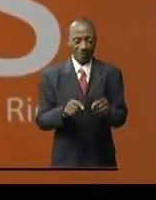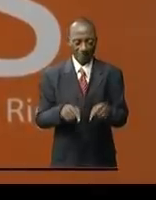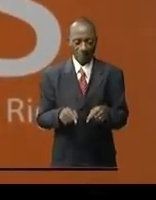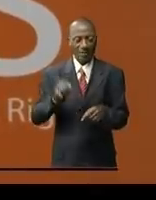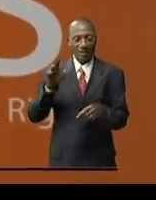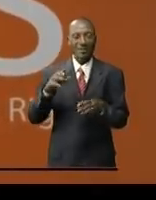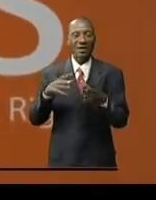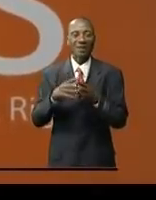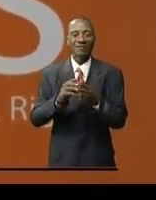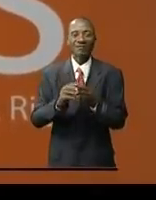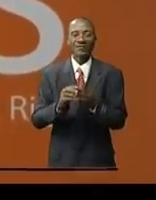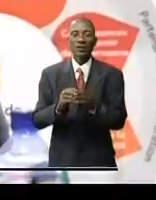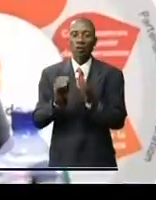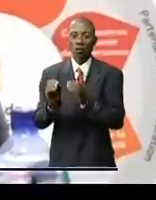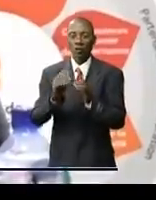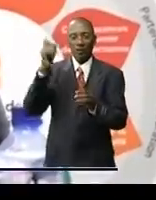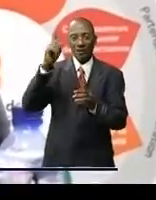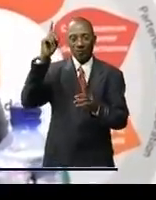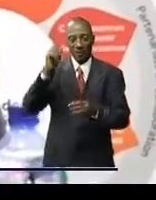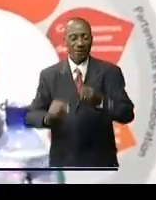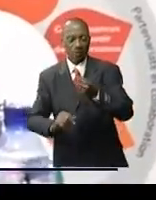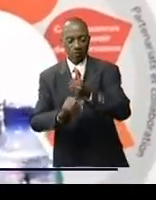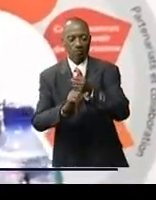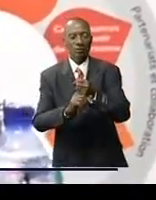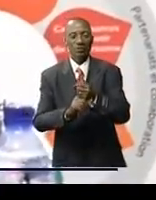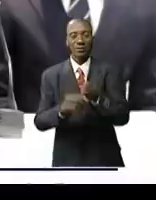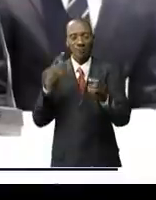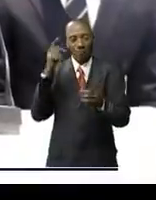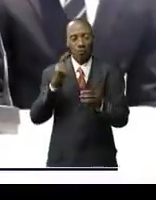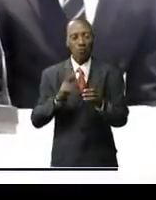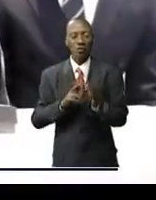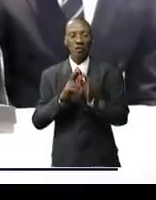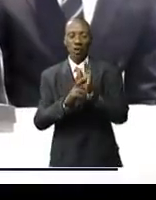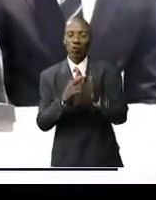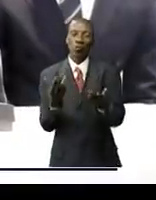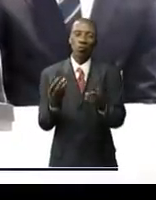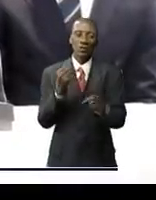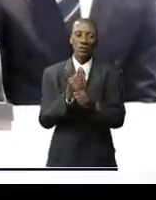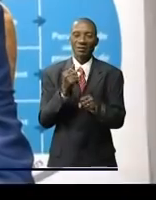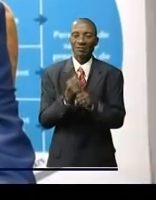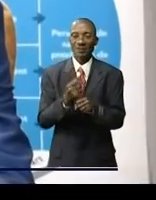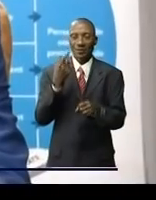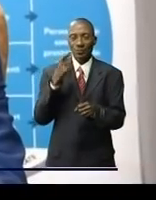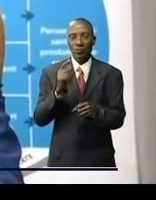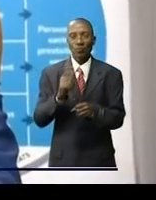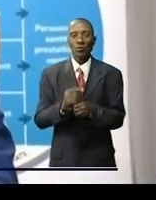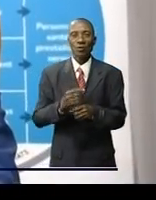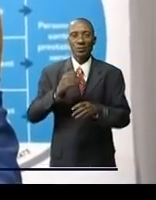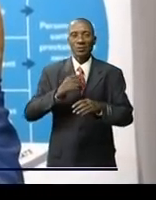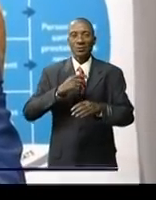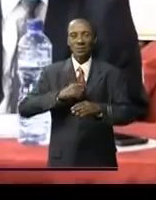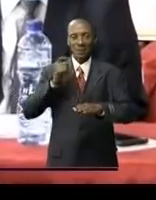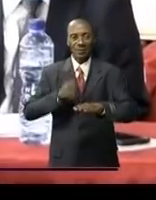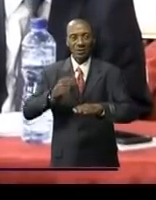tient à mettre en exergue les rôles de ces hauts magistrats de la République dans la mise en œuvre de ces traités auxquels la